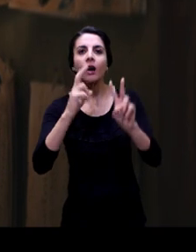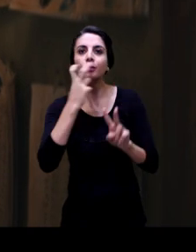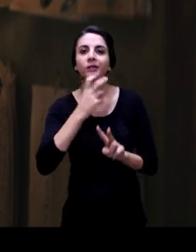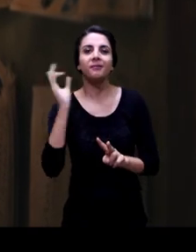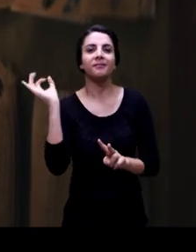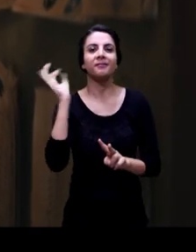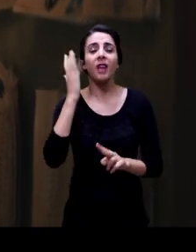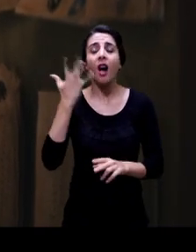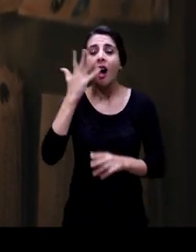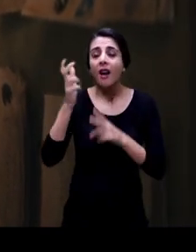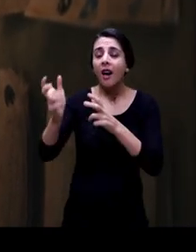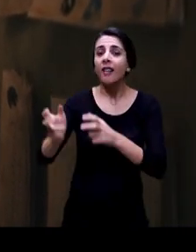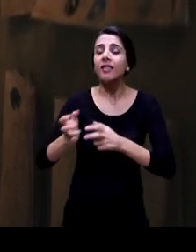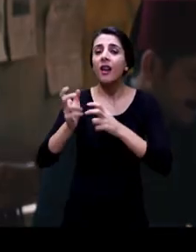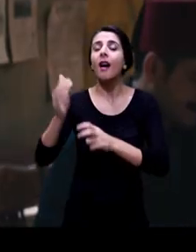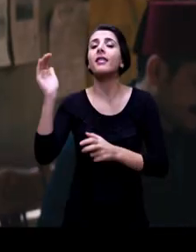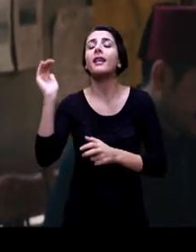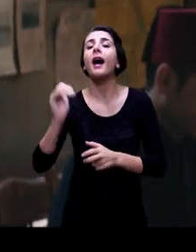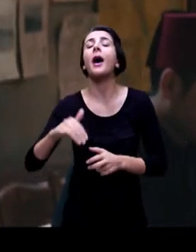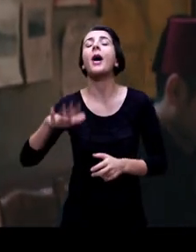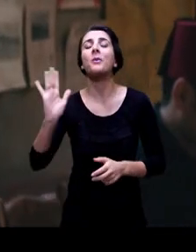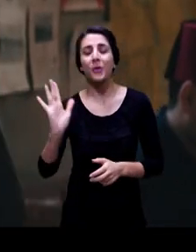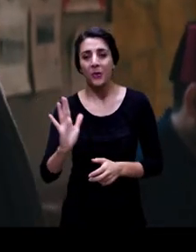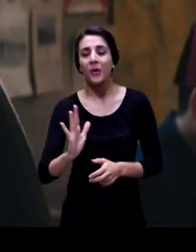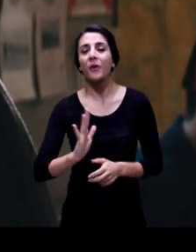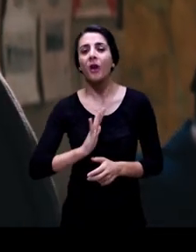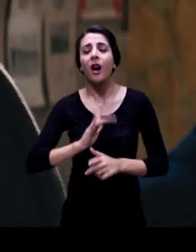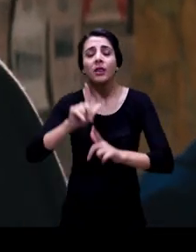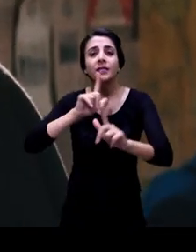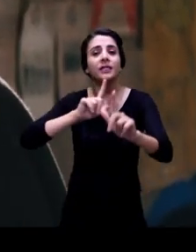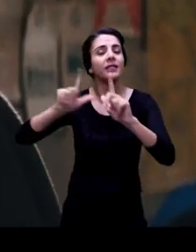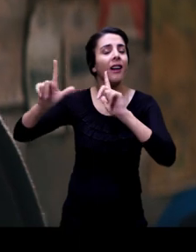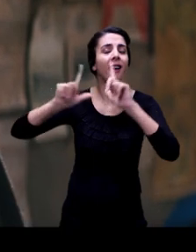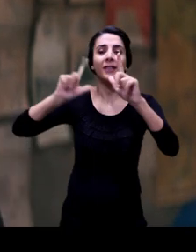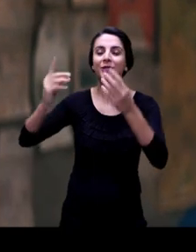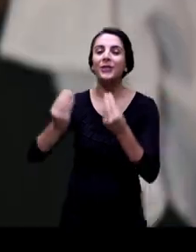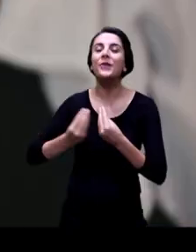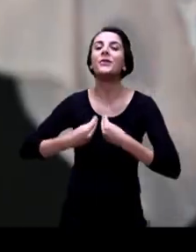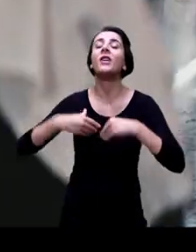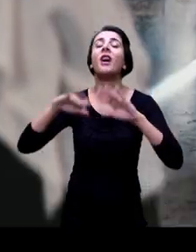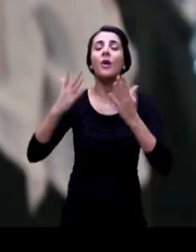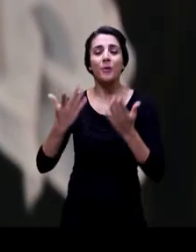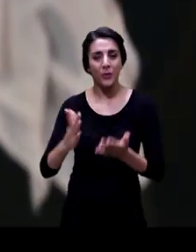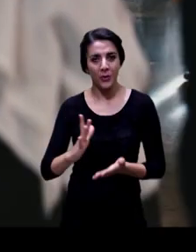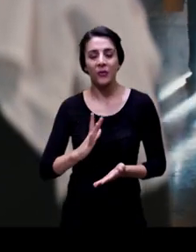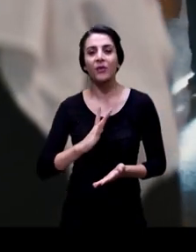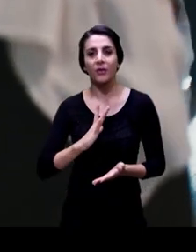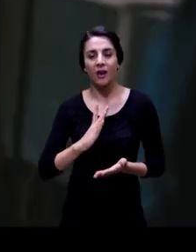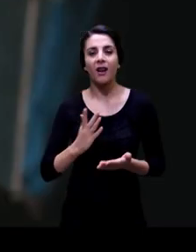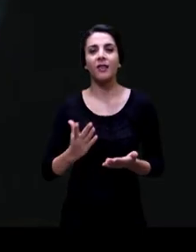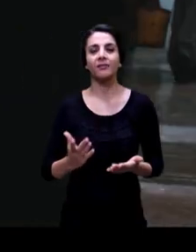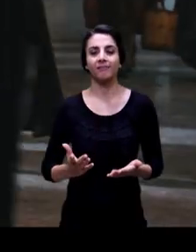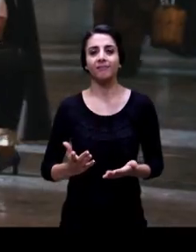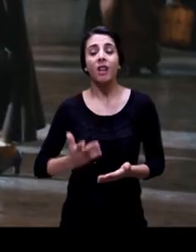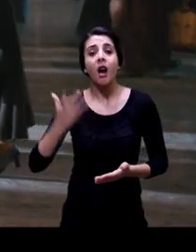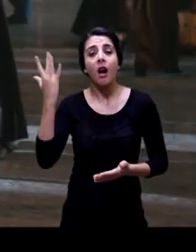Aratın engelmez Türk'ü duyan hemşire heyecanla sesin geldiği yöne döndü. Bir günü çalmaz mı